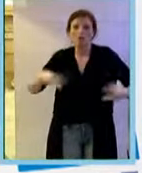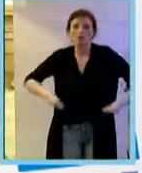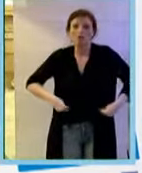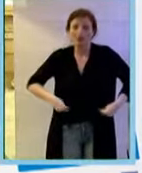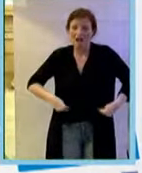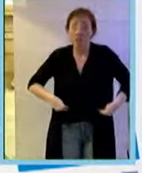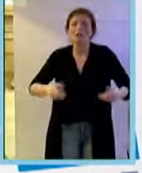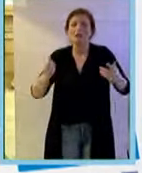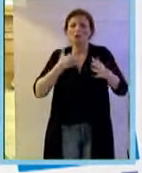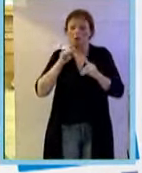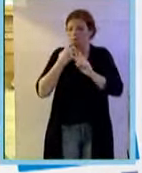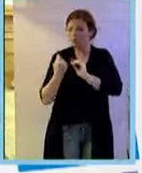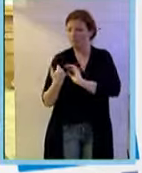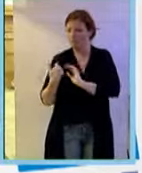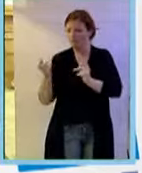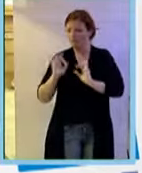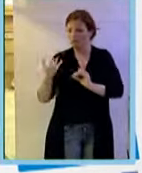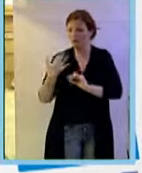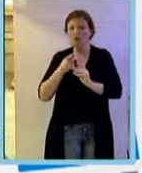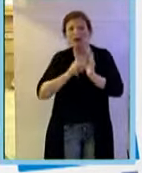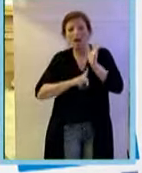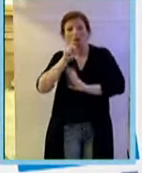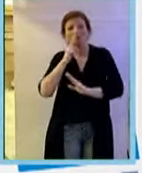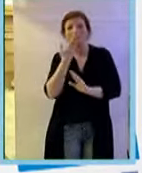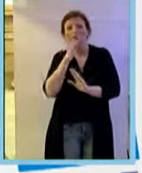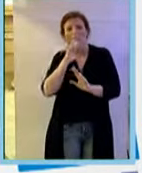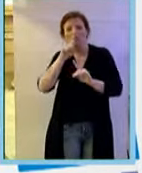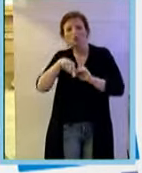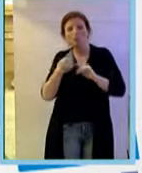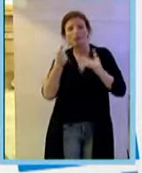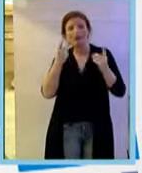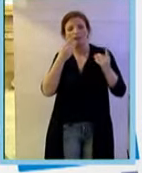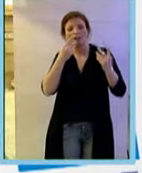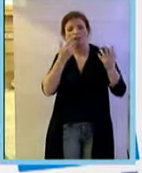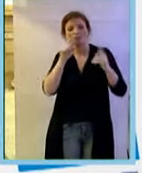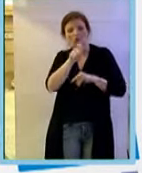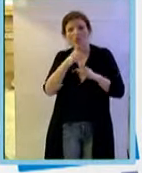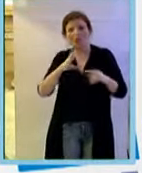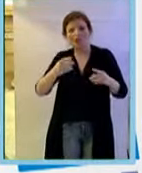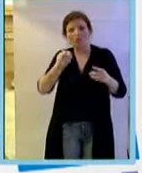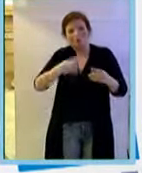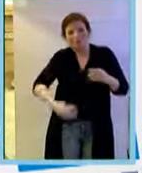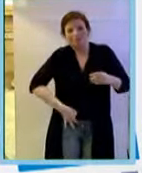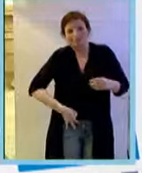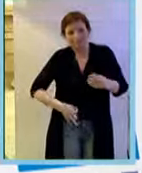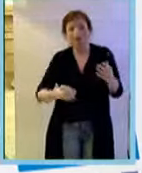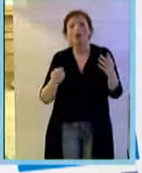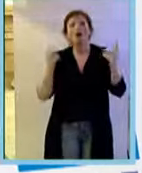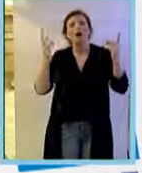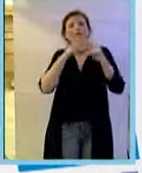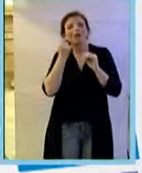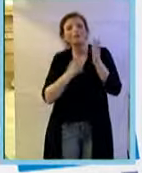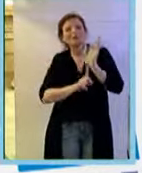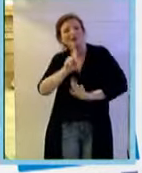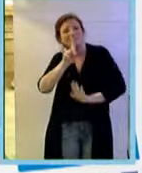si sono stati dati molto recenti che ha un effetto benefico anche nel cancro della cervice tumore da cervice ed è stato un effetto